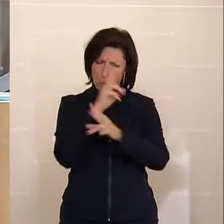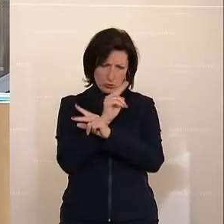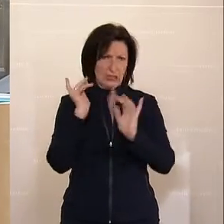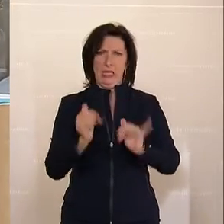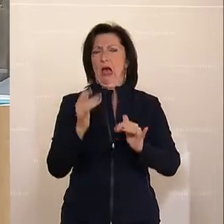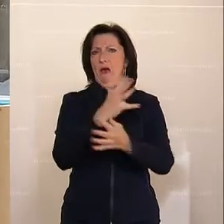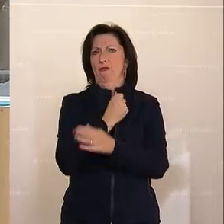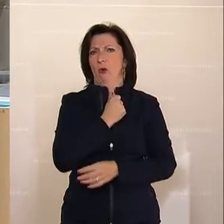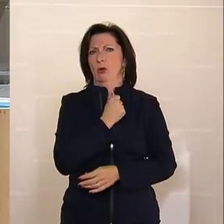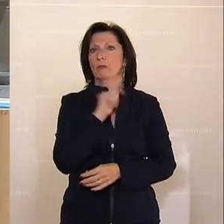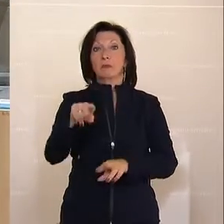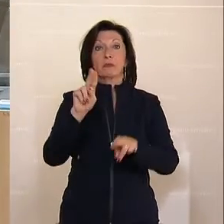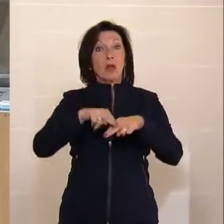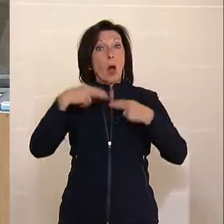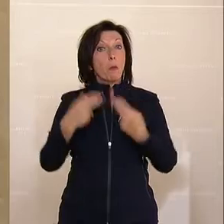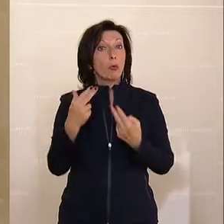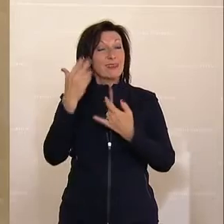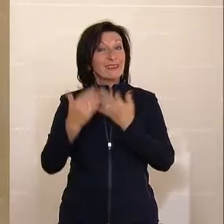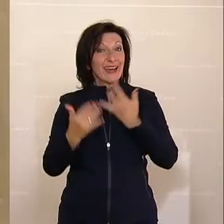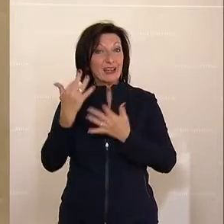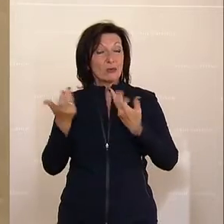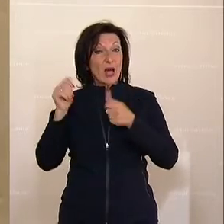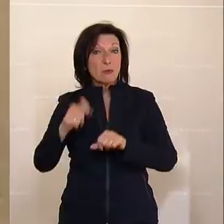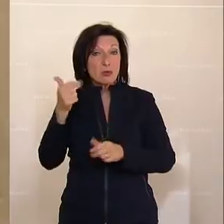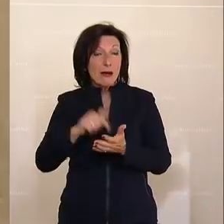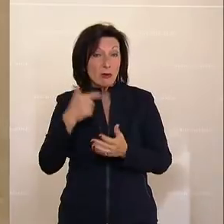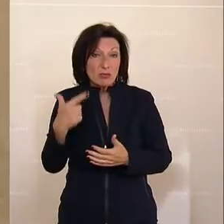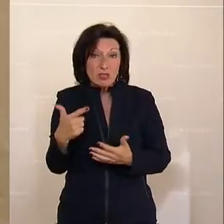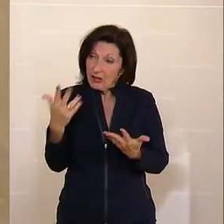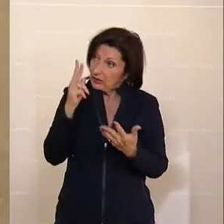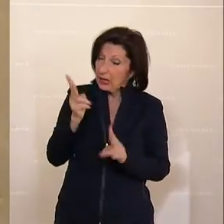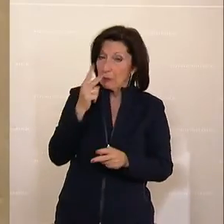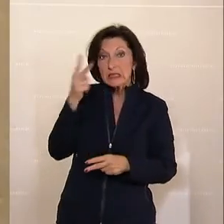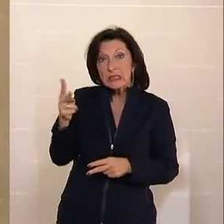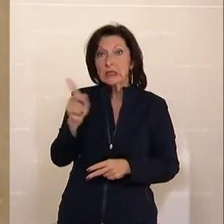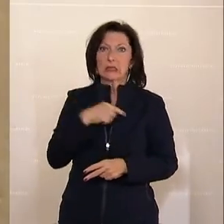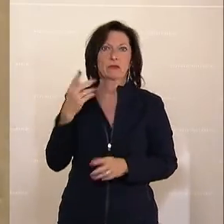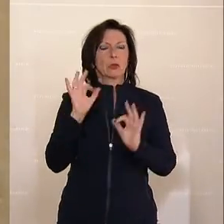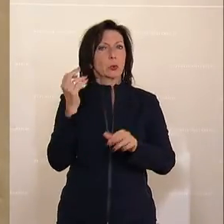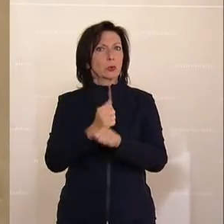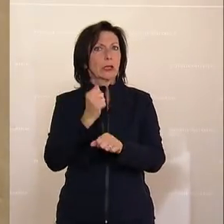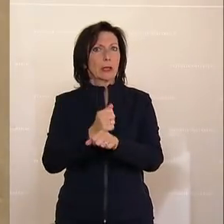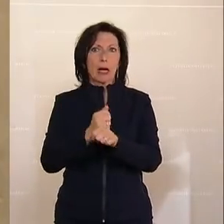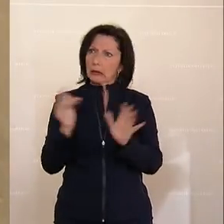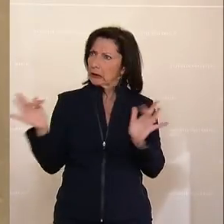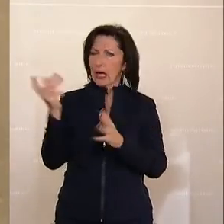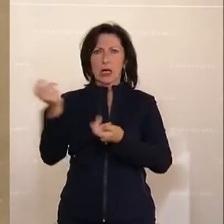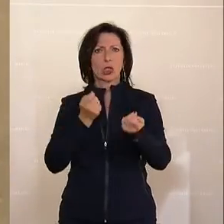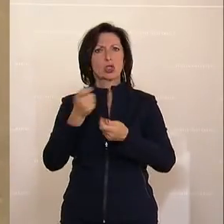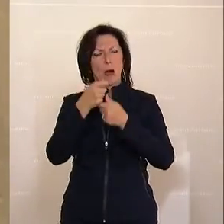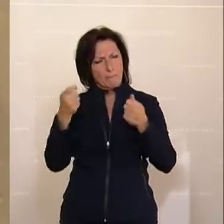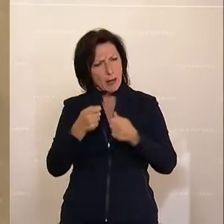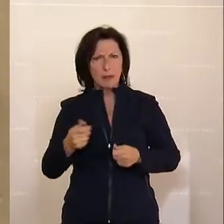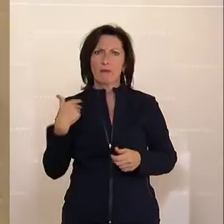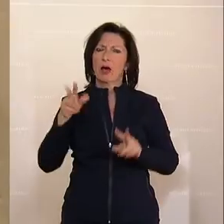Und der Bundesrechnungsabschluss 2020 bringt einfach zum Ausdruck, dass man gut gegengesteuert hat, die richtigen Maßnahmen gesetzt hat. Und